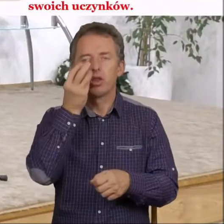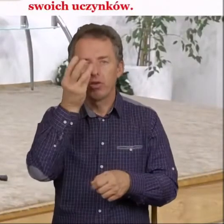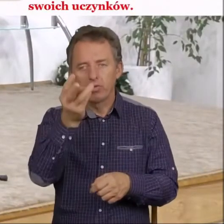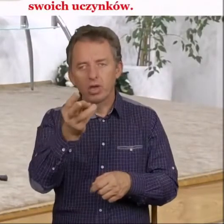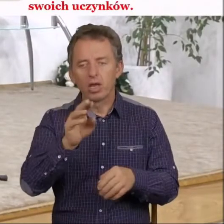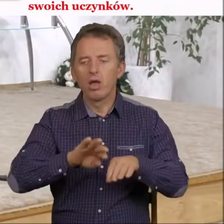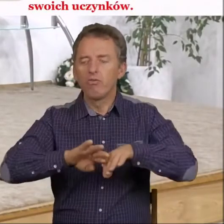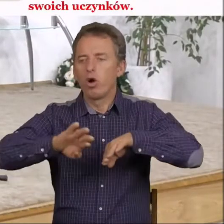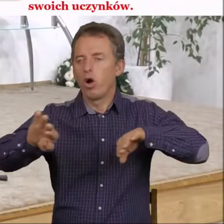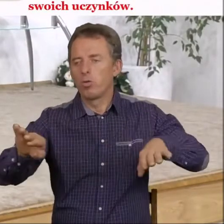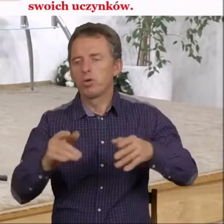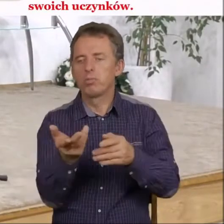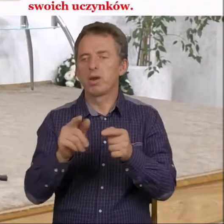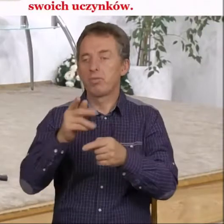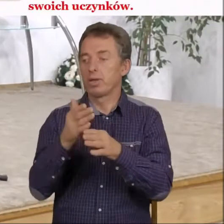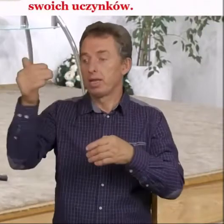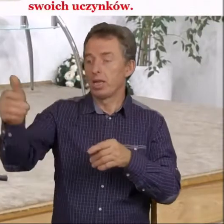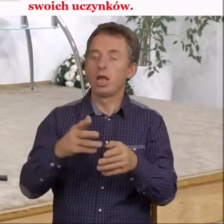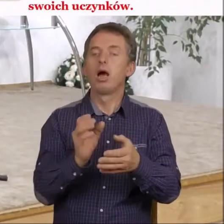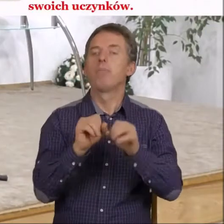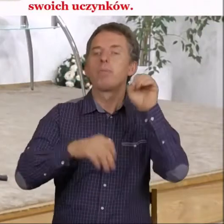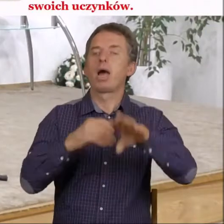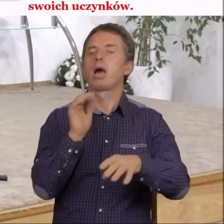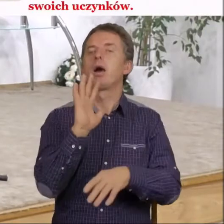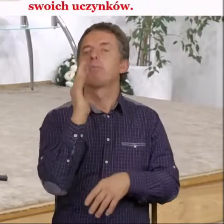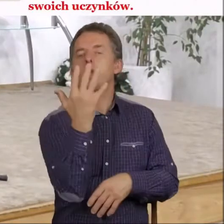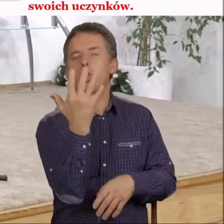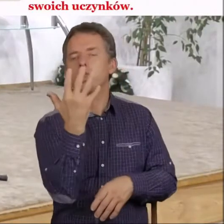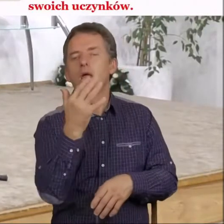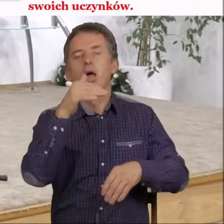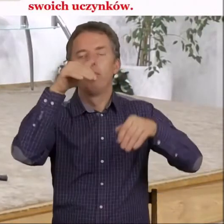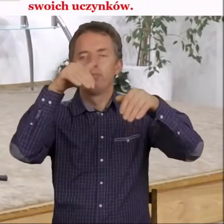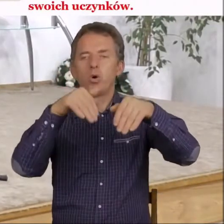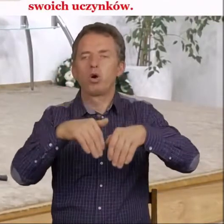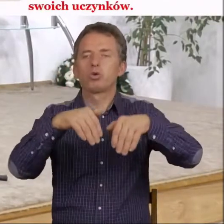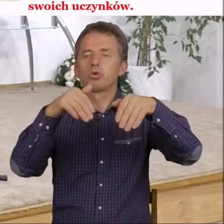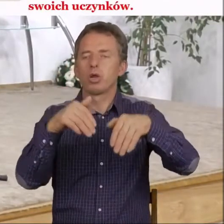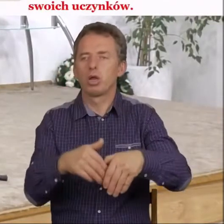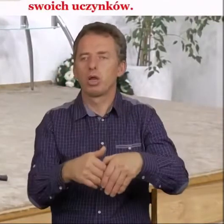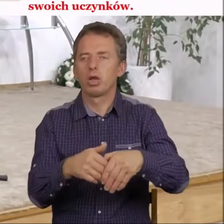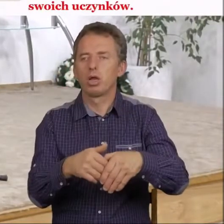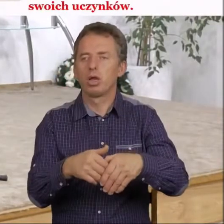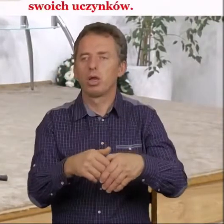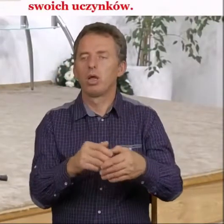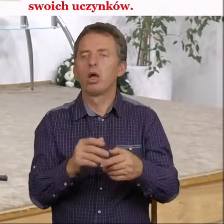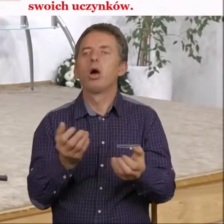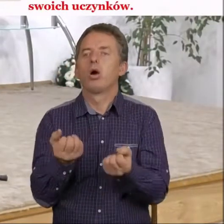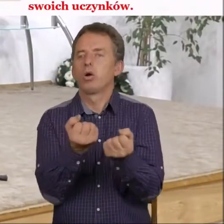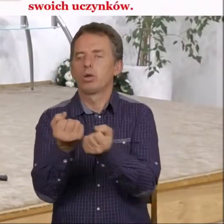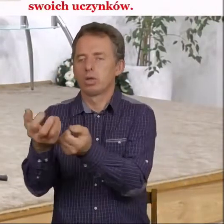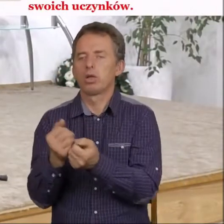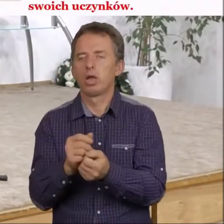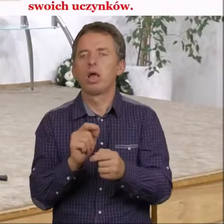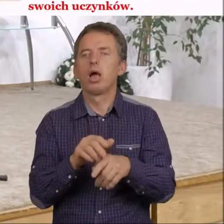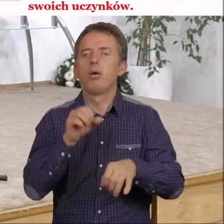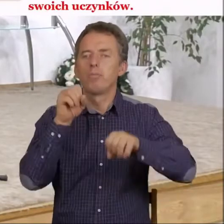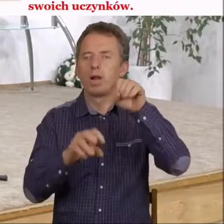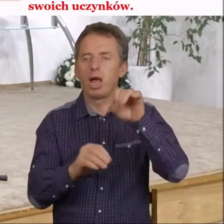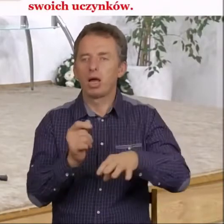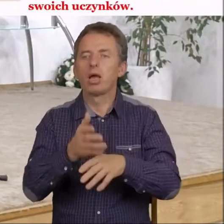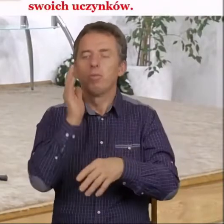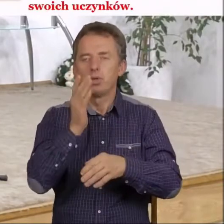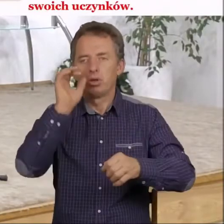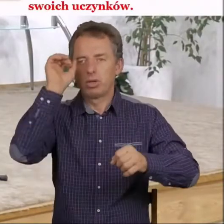obrębie plagi piątej. A więc możemy posunąć się o taką konstatację, że plagi będą